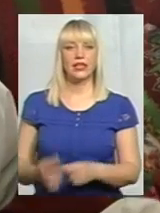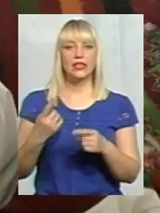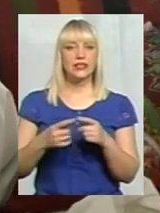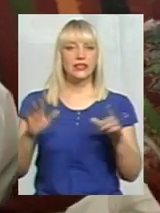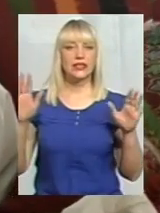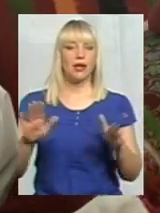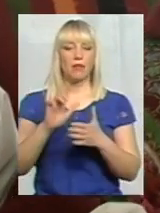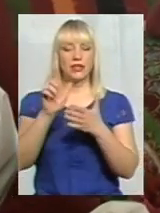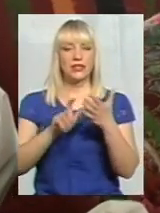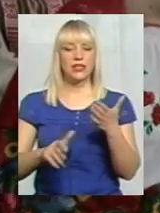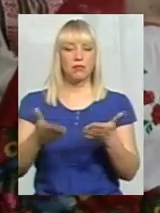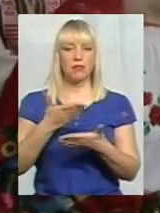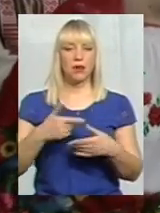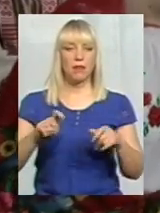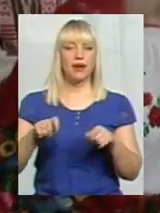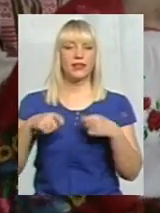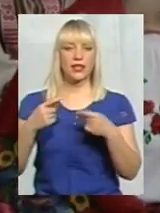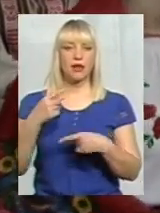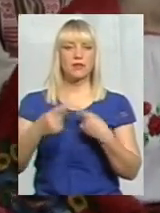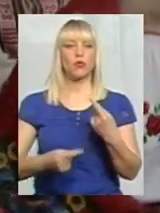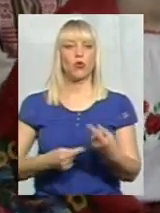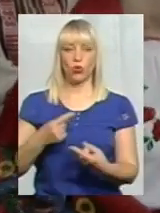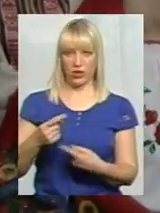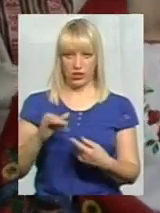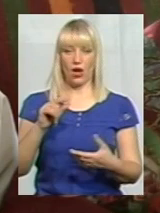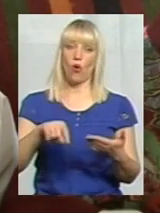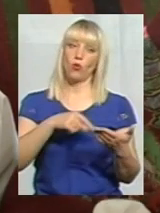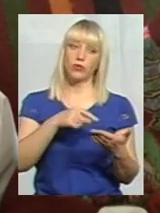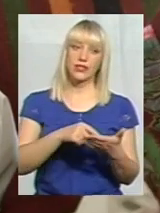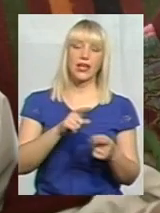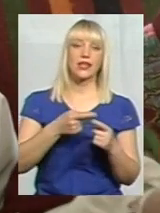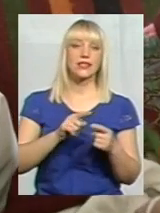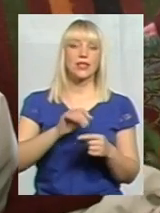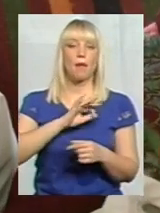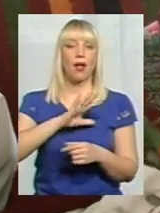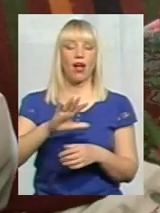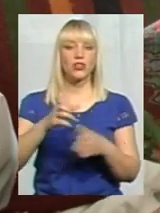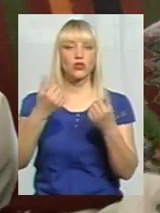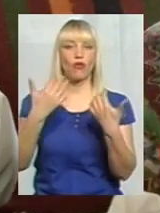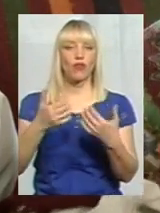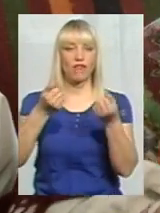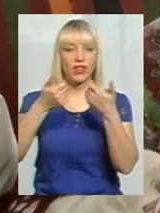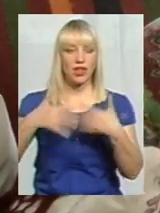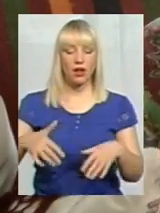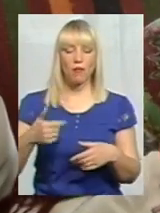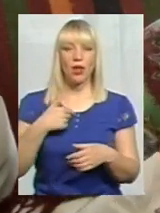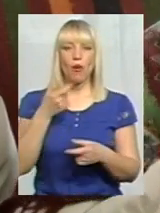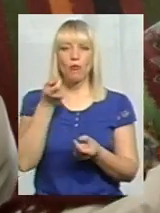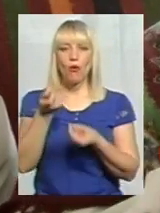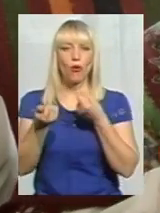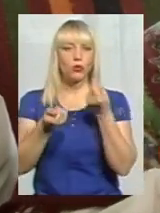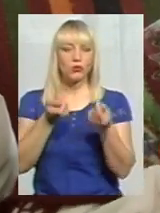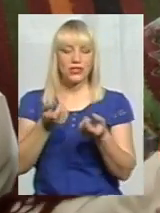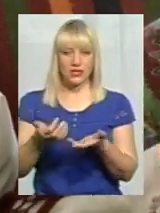передаємо з покоління в покоління, а в містах це багатство втрачене. А ми його покрупинці зібрали. Ми створили